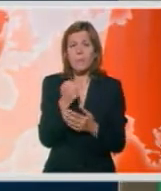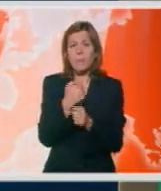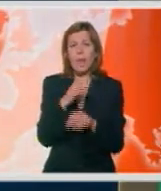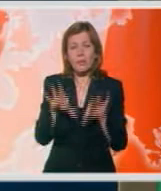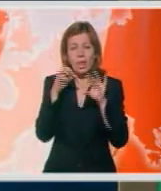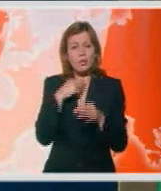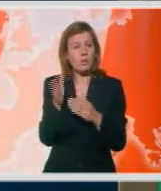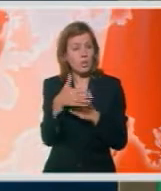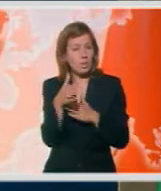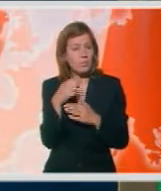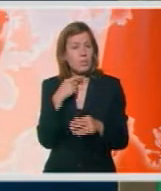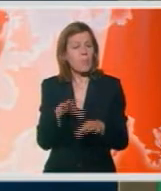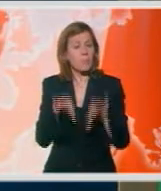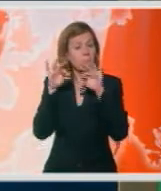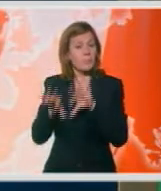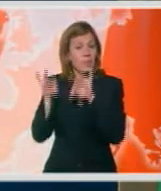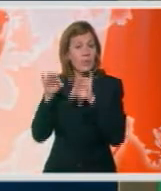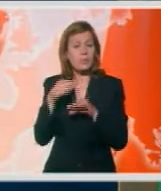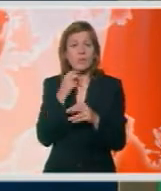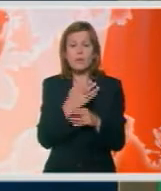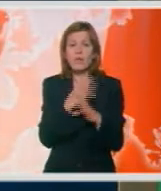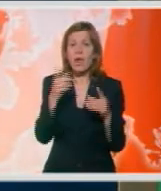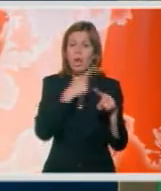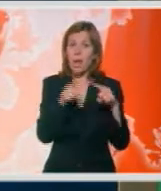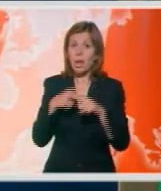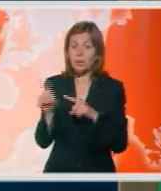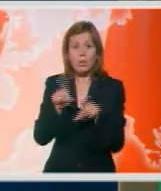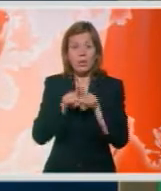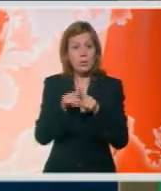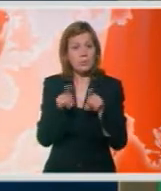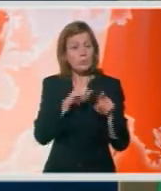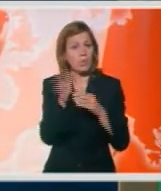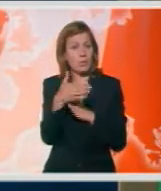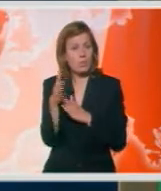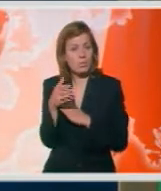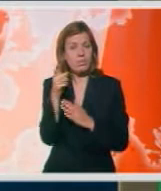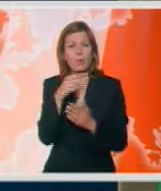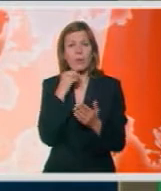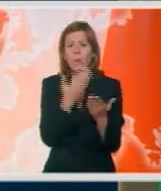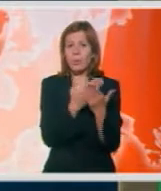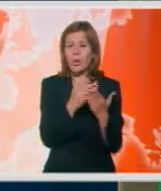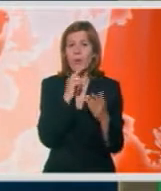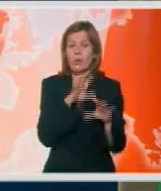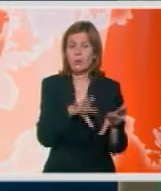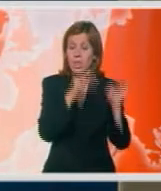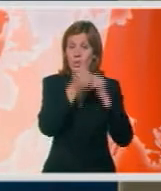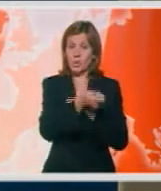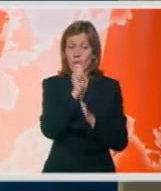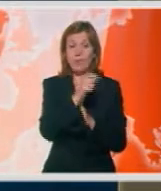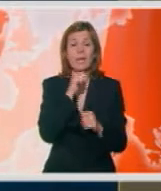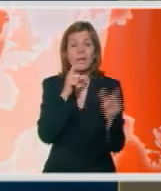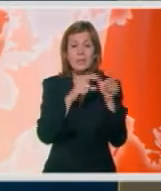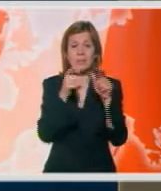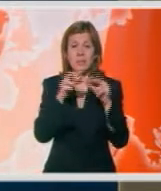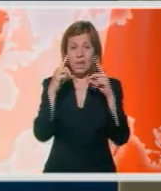DNA, otkrili smo da postoje velike razlike između onih primjeraka koje smo ulovili u Istri,